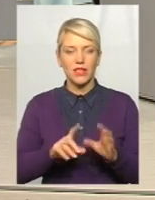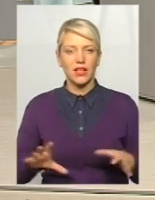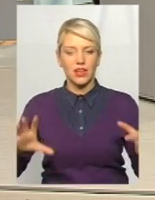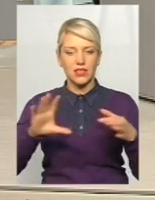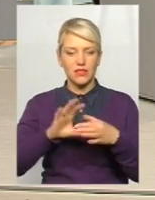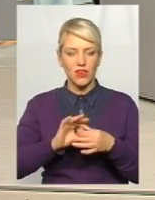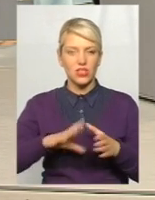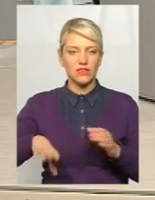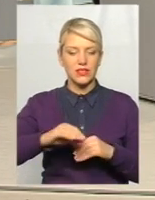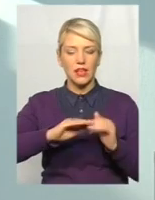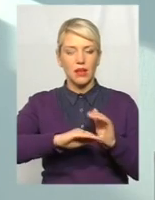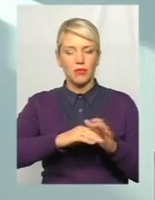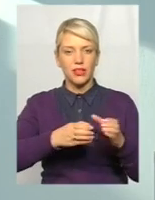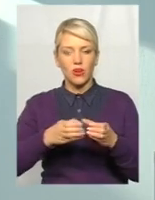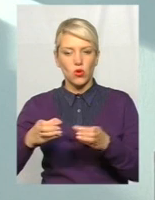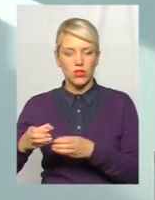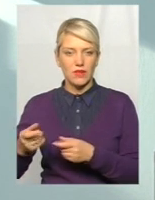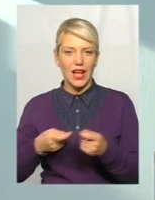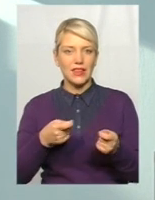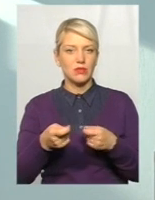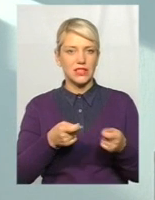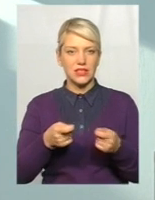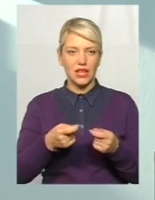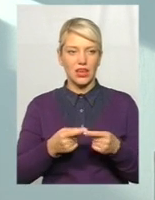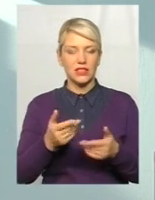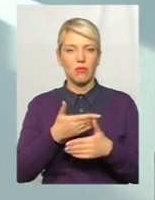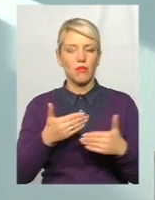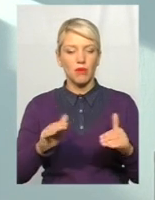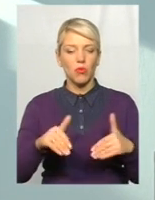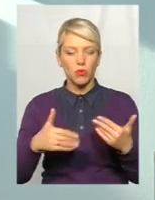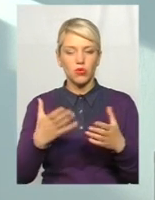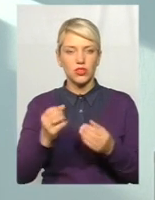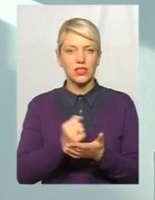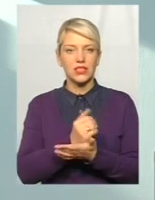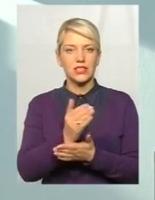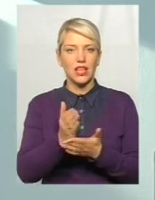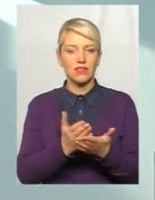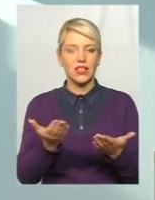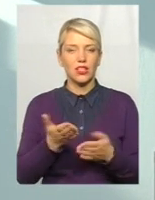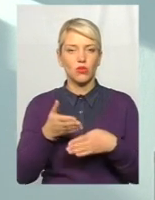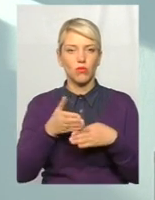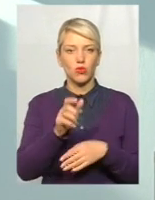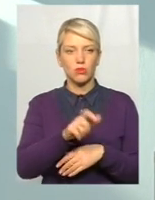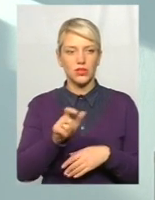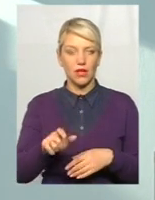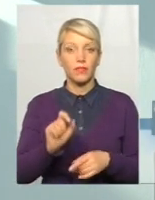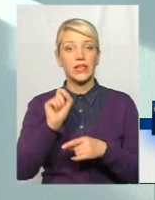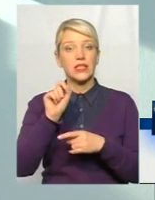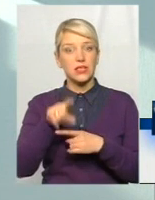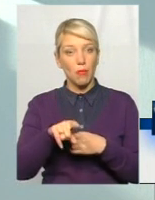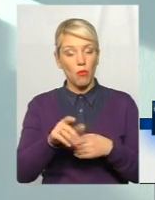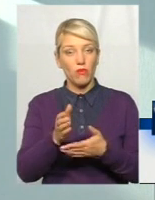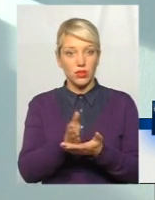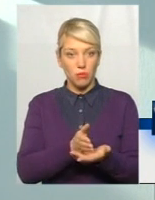міської адміністрації, муниципальне господарство, ми пропонуємо ще ряд сервісів, які допоможуть містянам, по-перше, замовити певні